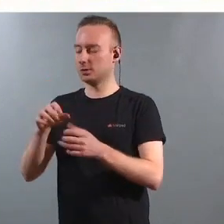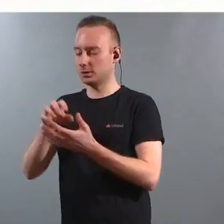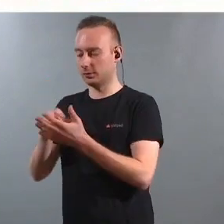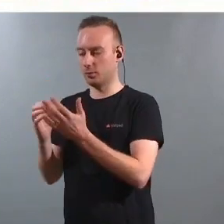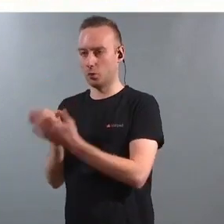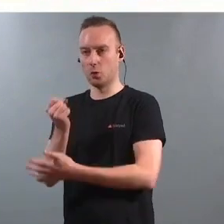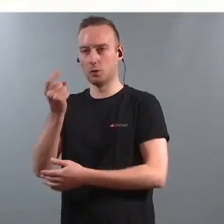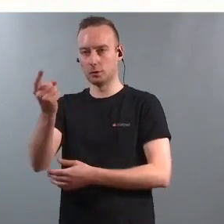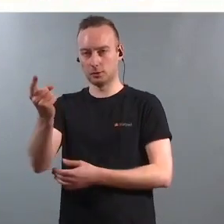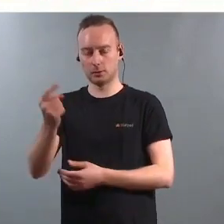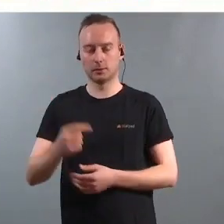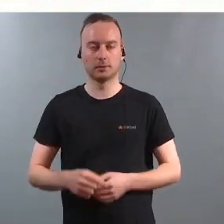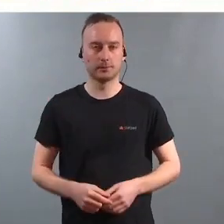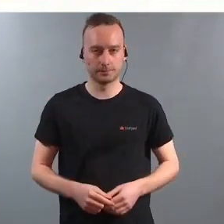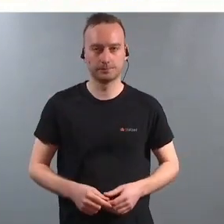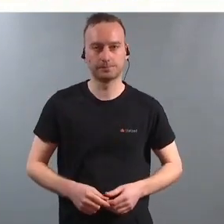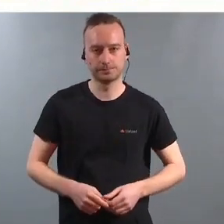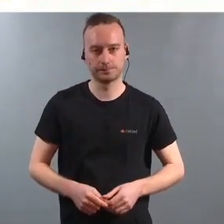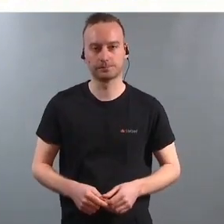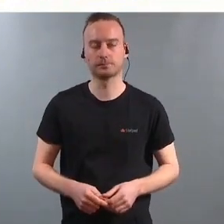arbeidet som nå skal gjøres.